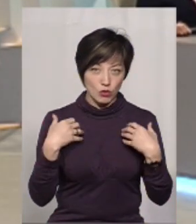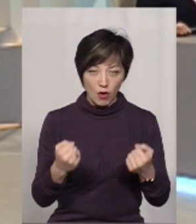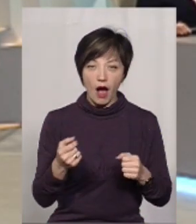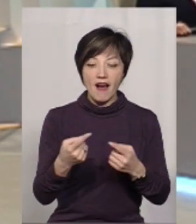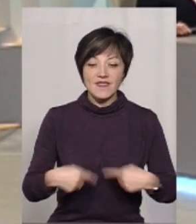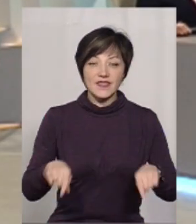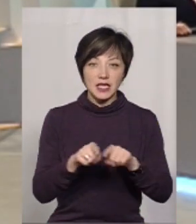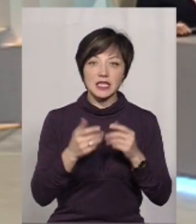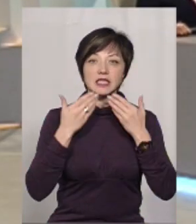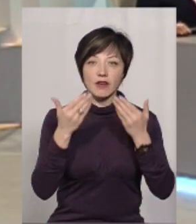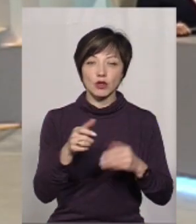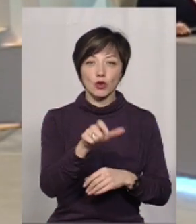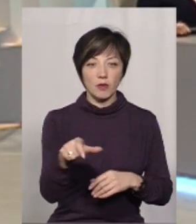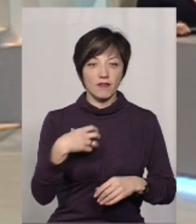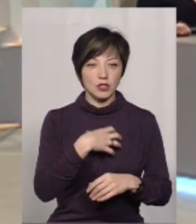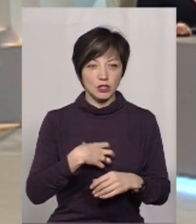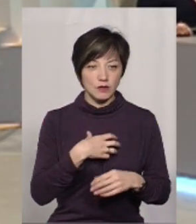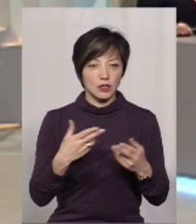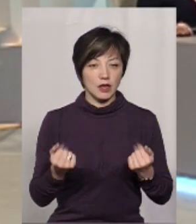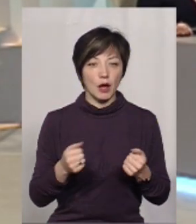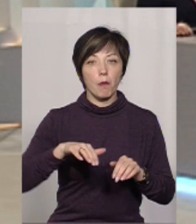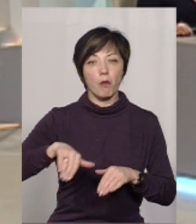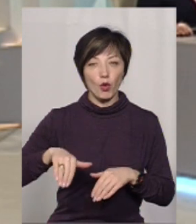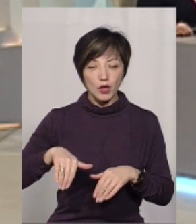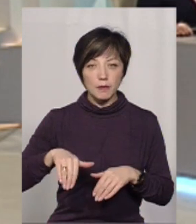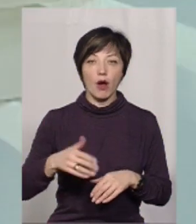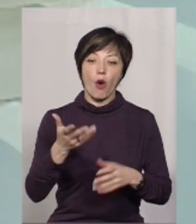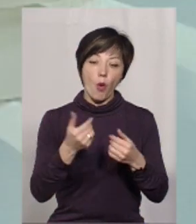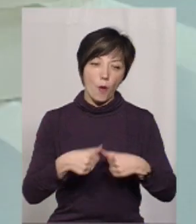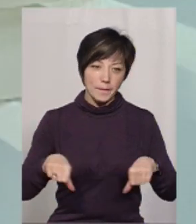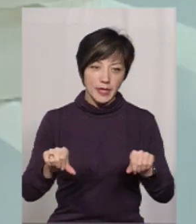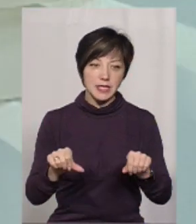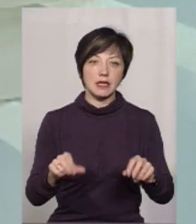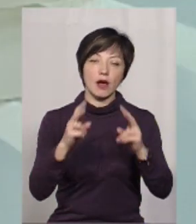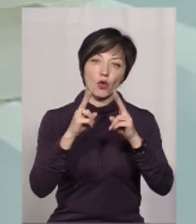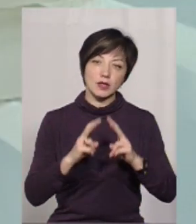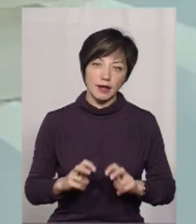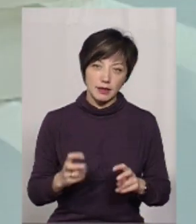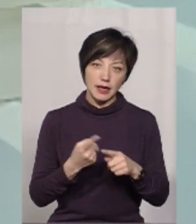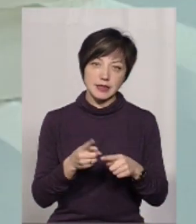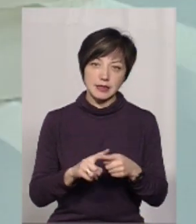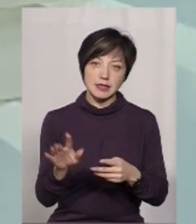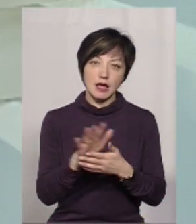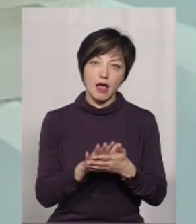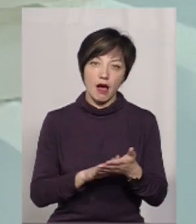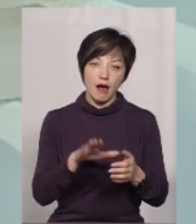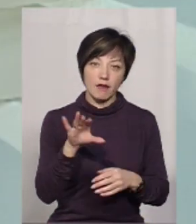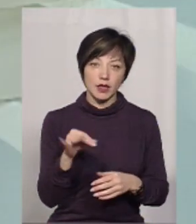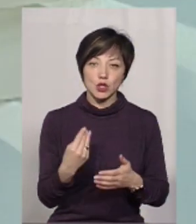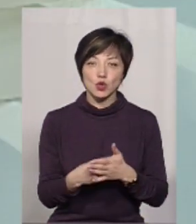'я, а саме в відділ звернення громадян. І потім комісія розглядає ці заяви,